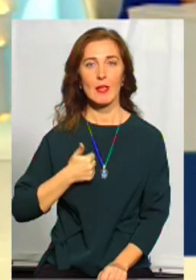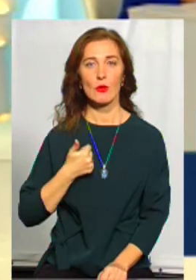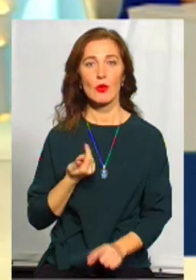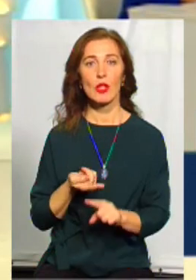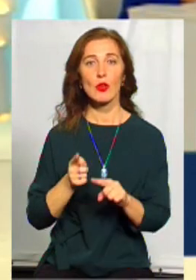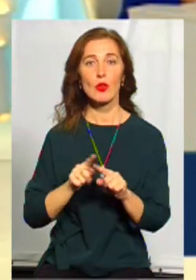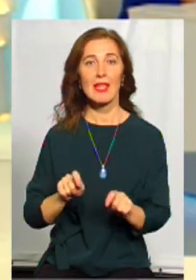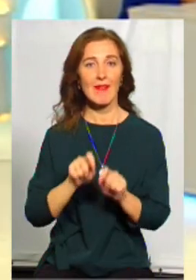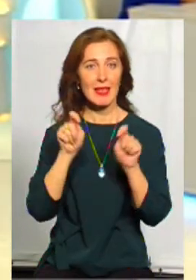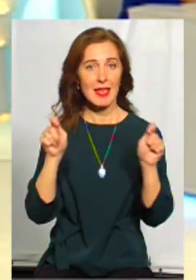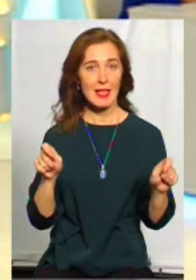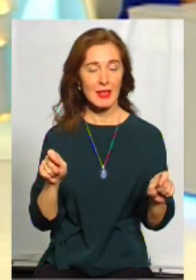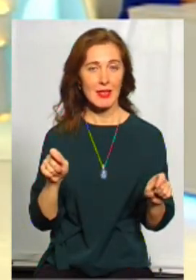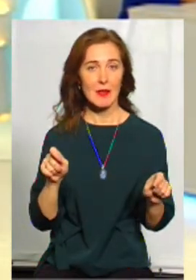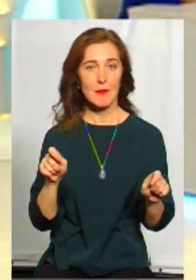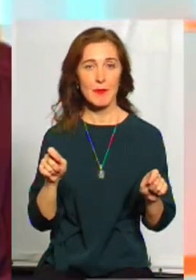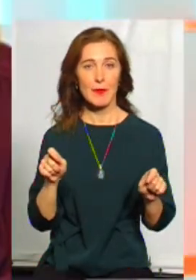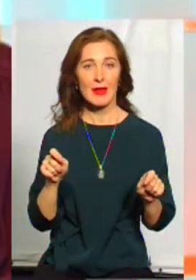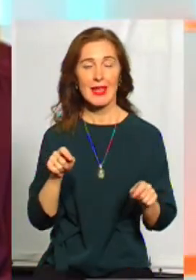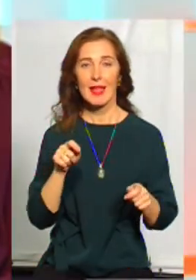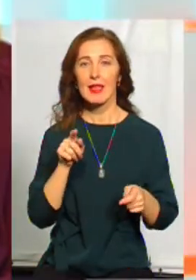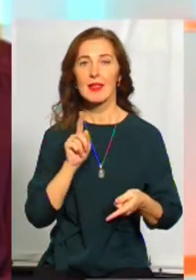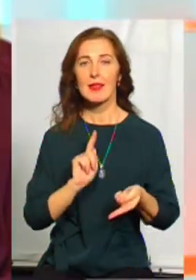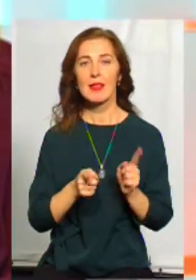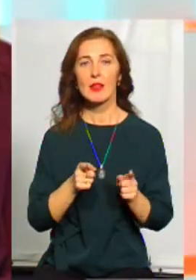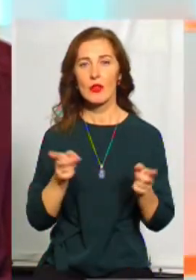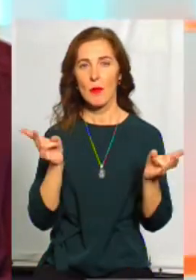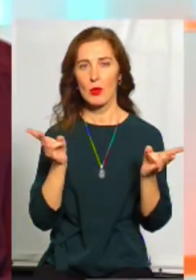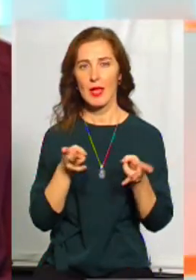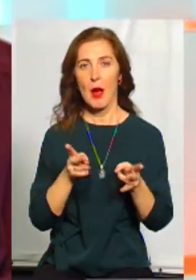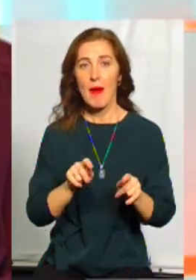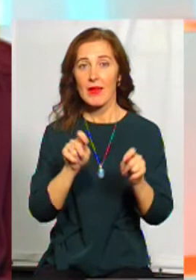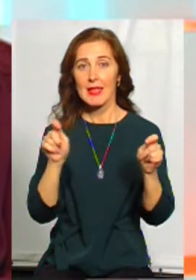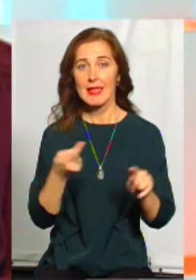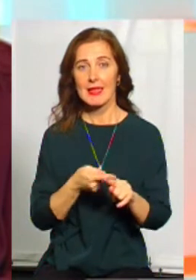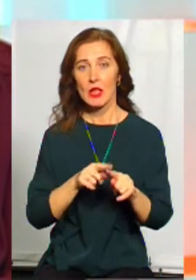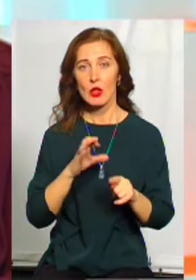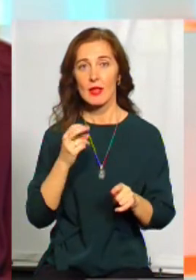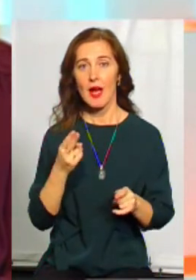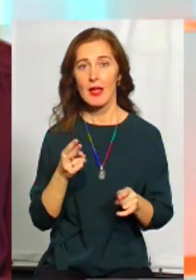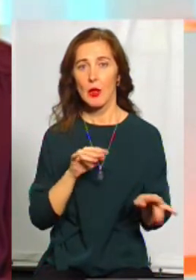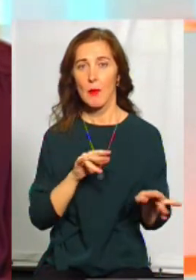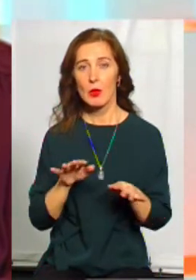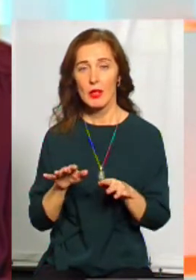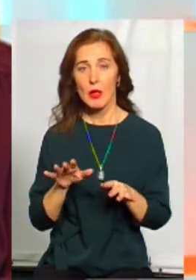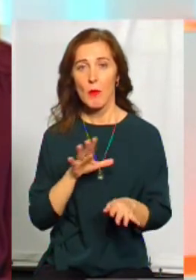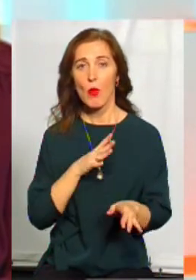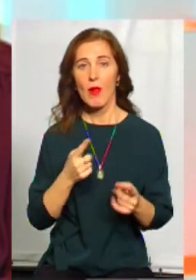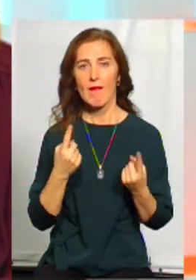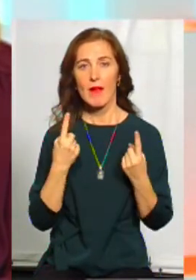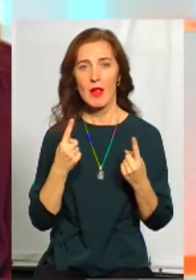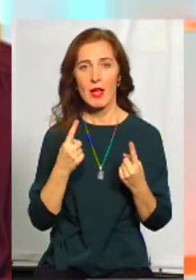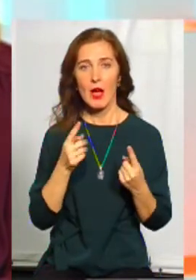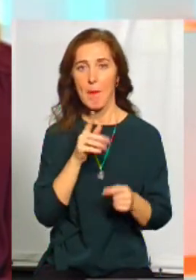тоді відкрилися соціальні ліфти. І дійсно, потреба в відкритті цих соціальних ліфтів була велика, як і під час